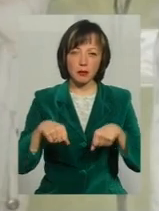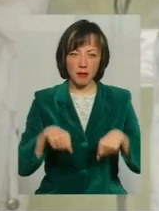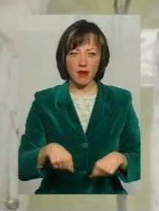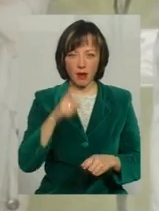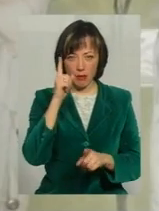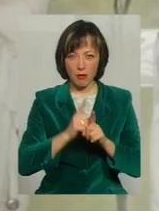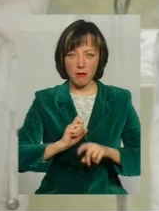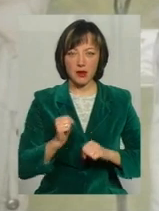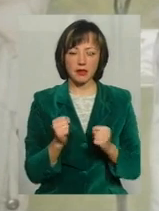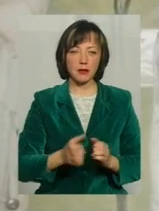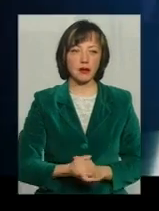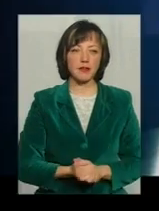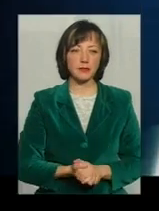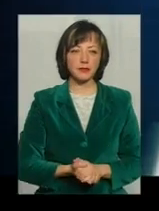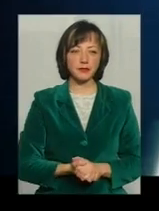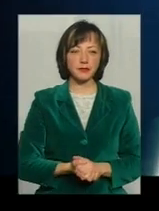побратимів